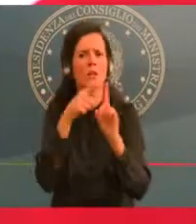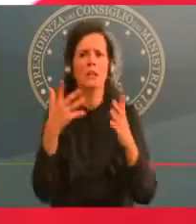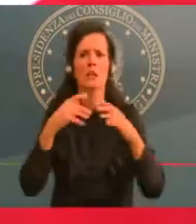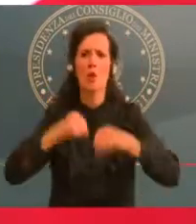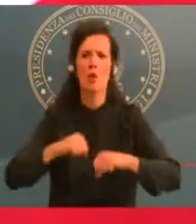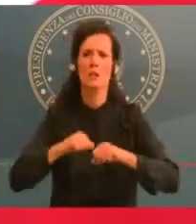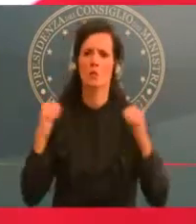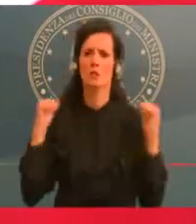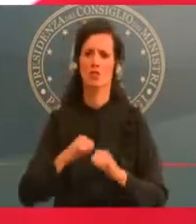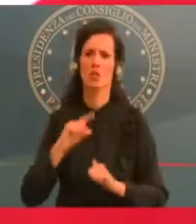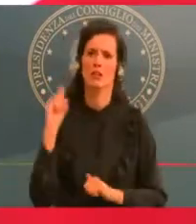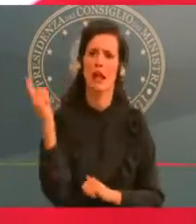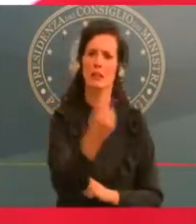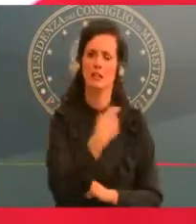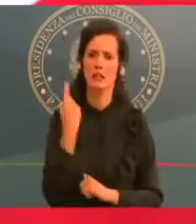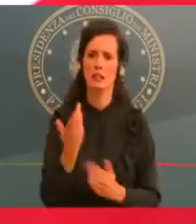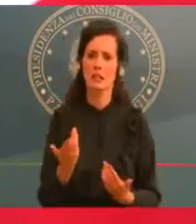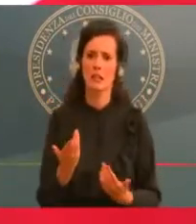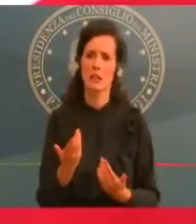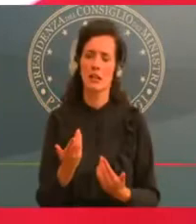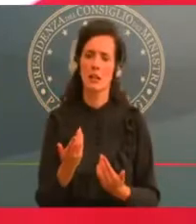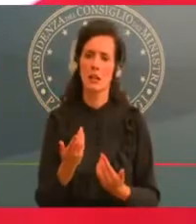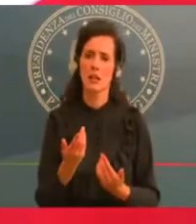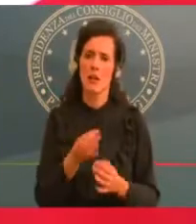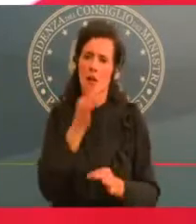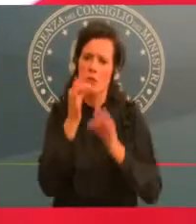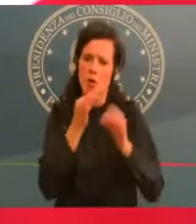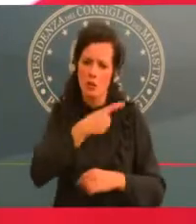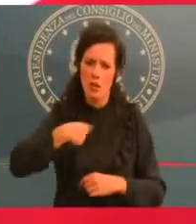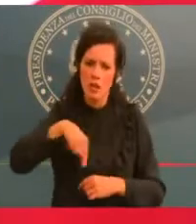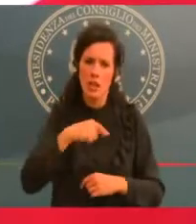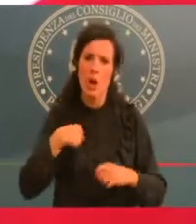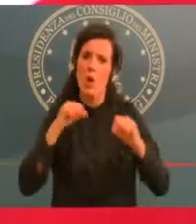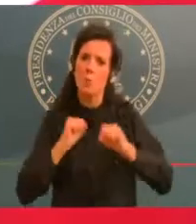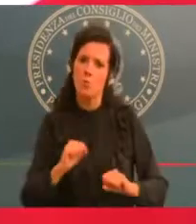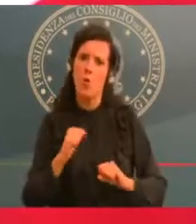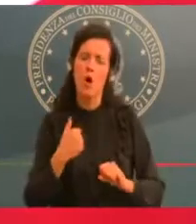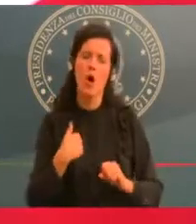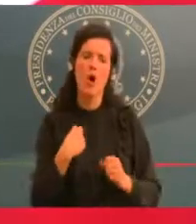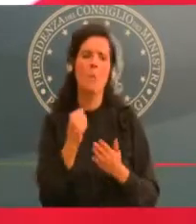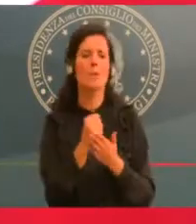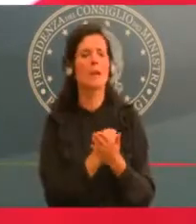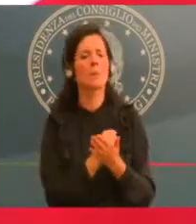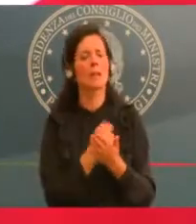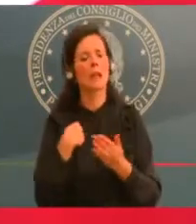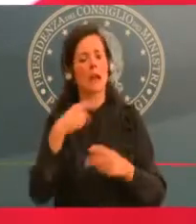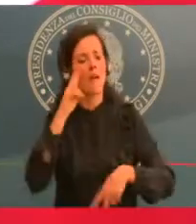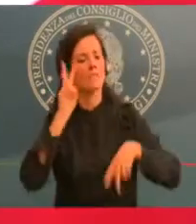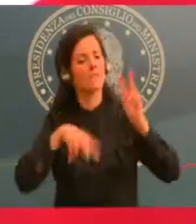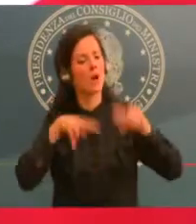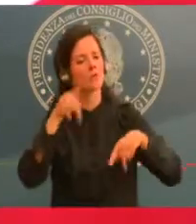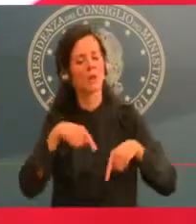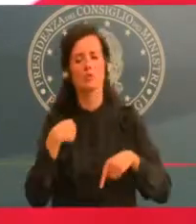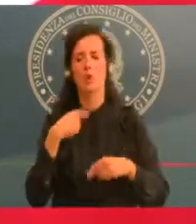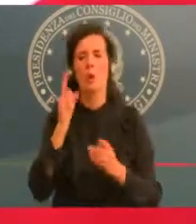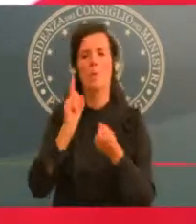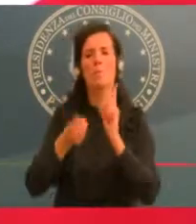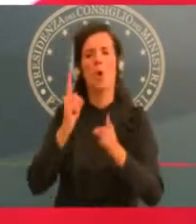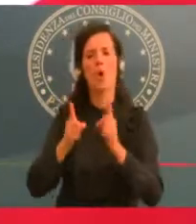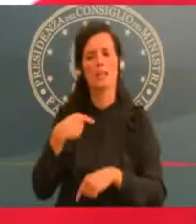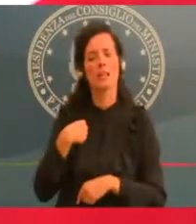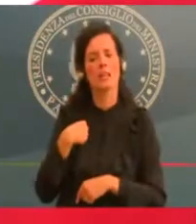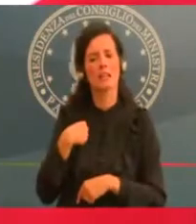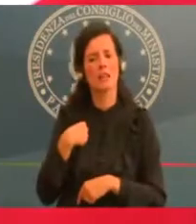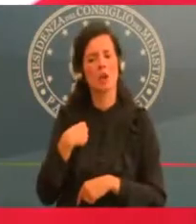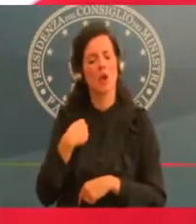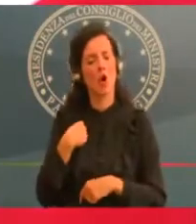politiche una volta che abbiamo costruito un sistema così serrato. La scelta e le valutazioni politiche l'abbiamo fatta